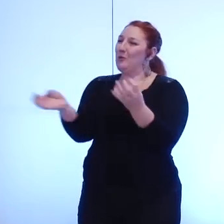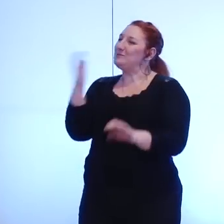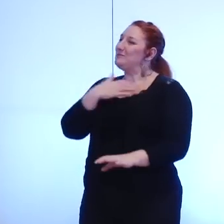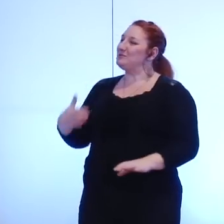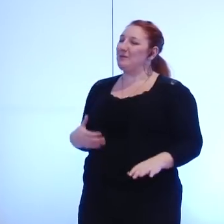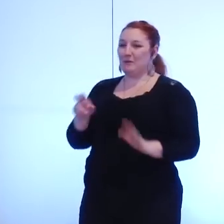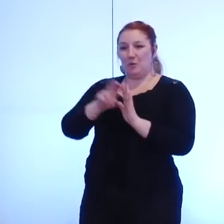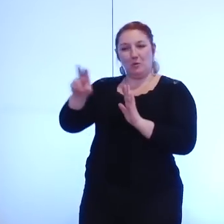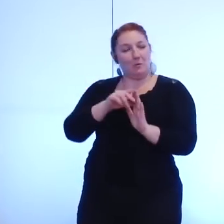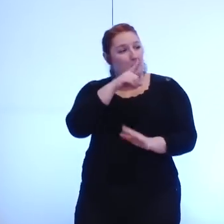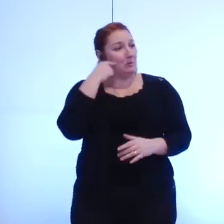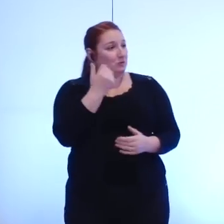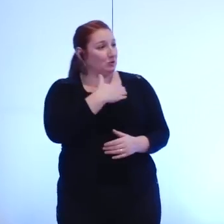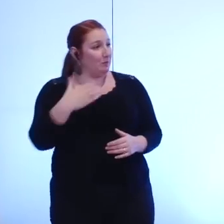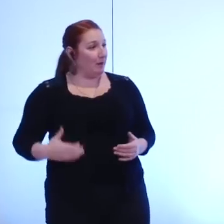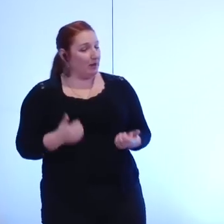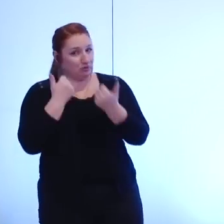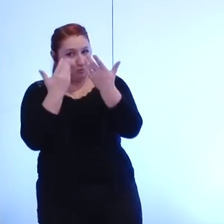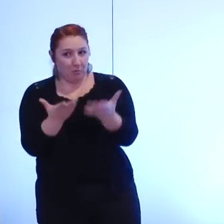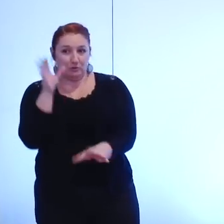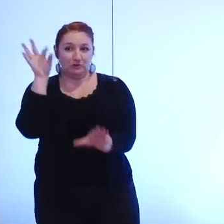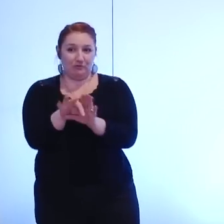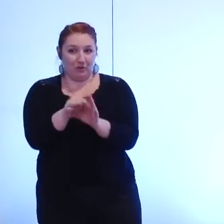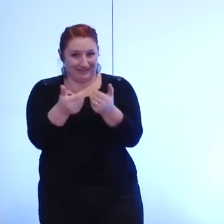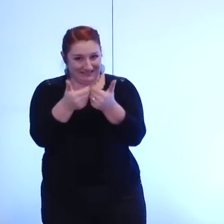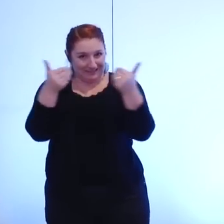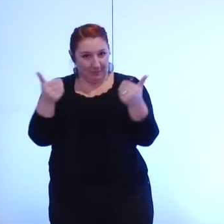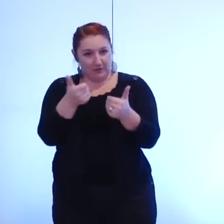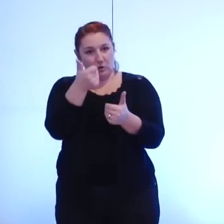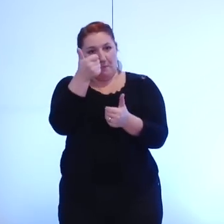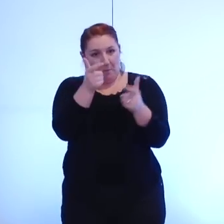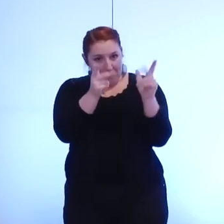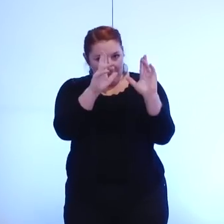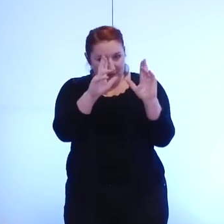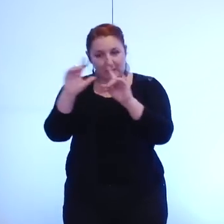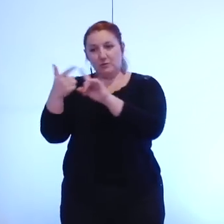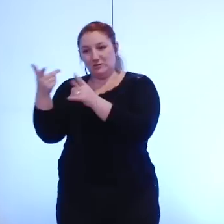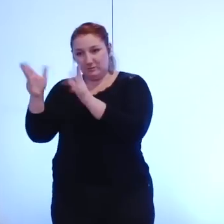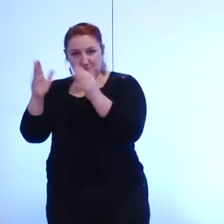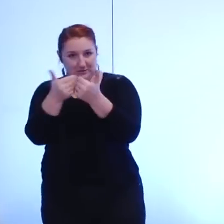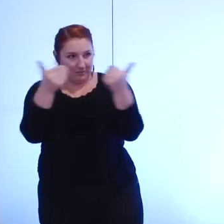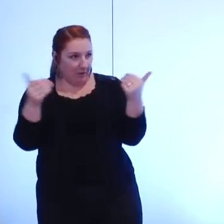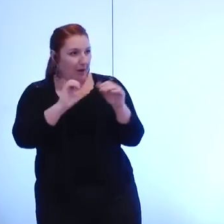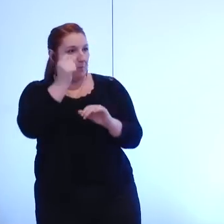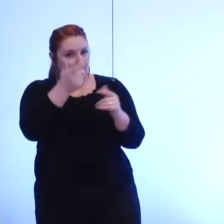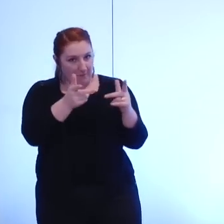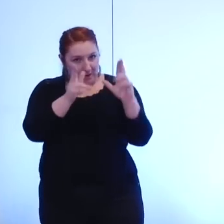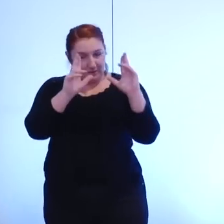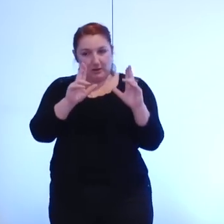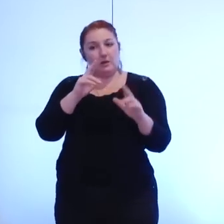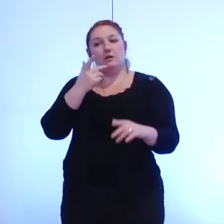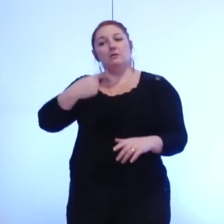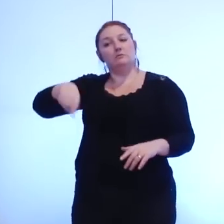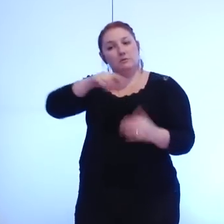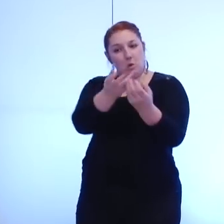monsieur le maire que nous puissions avoir un vote séparé sur la première partie de l'amendement et sur la seconde la première partie qui permet au conseil